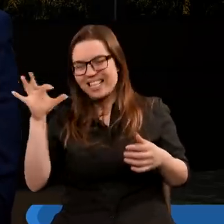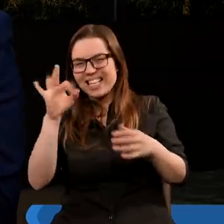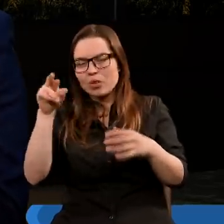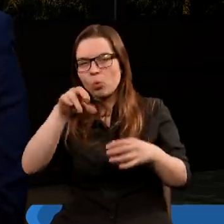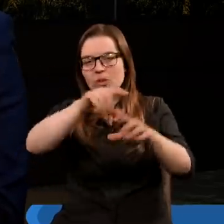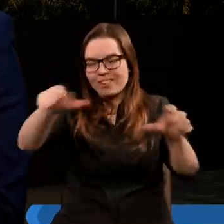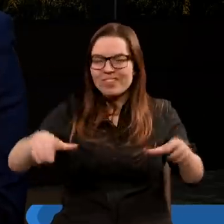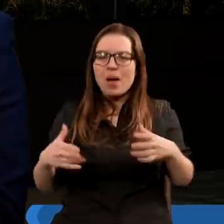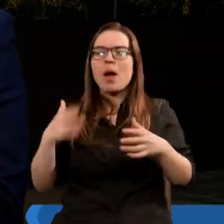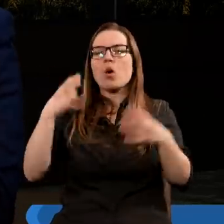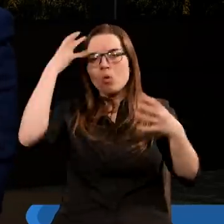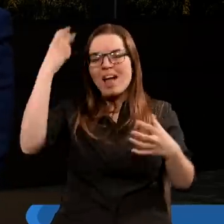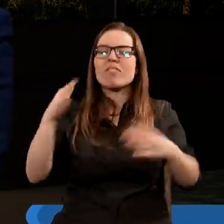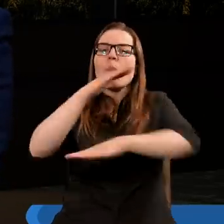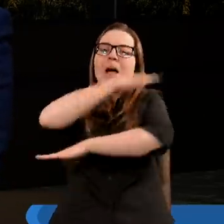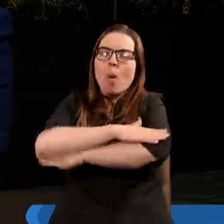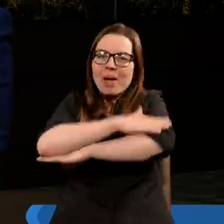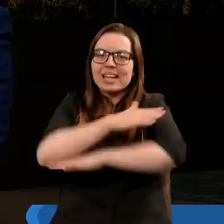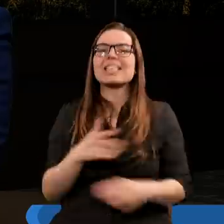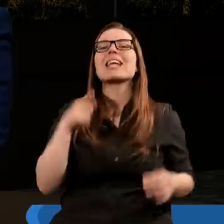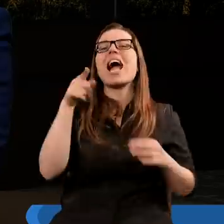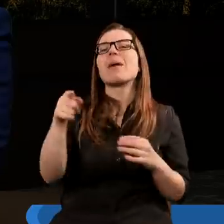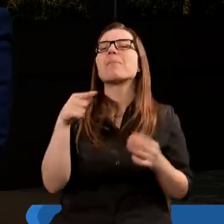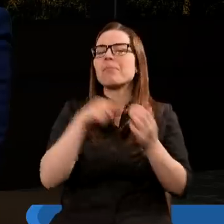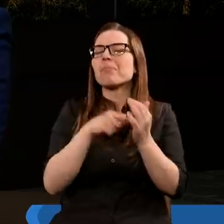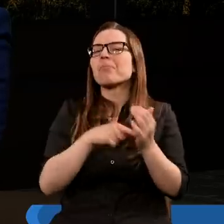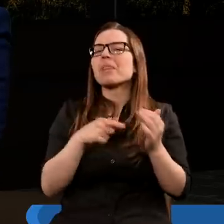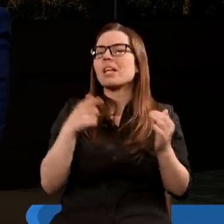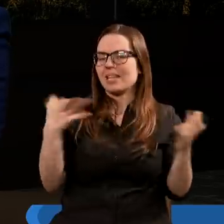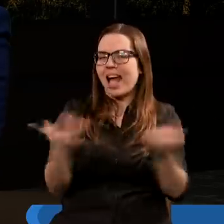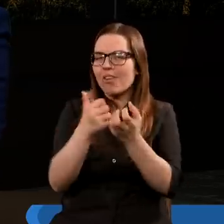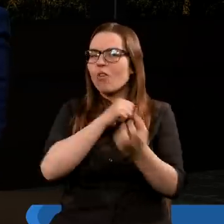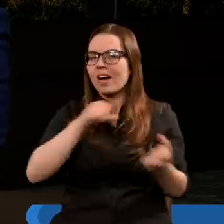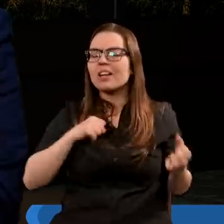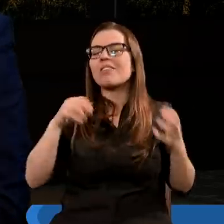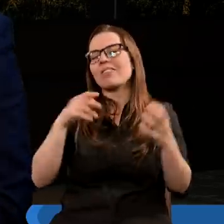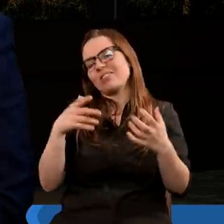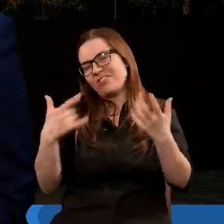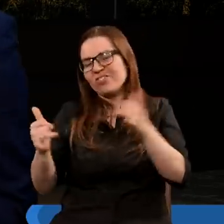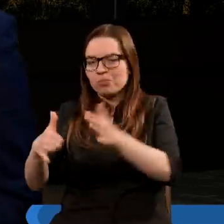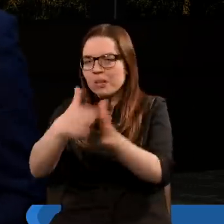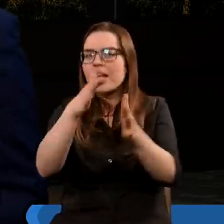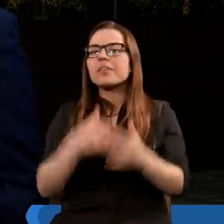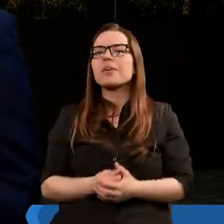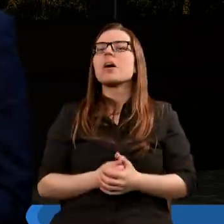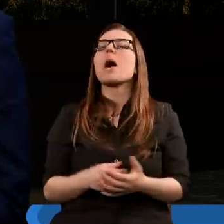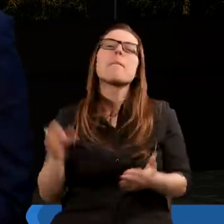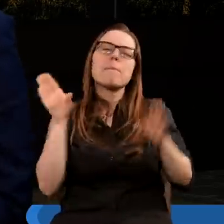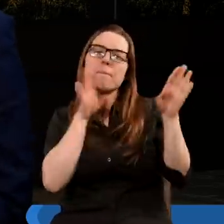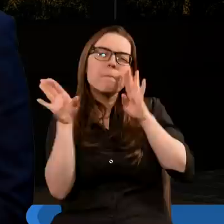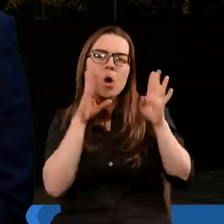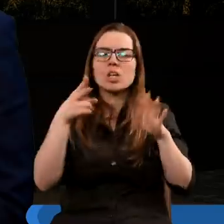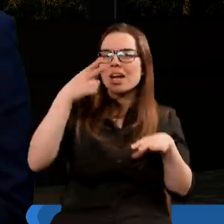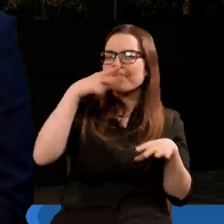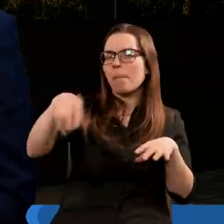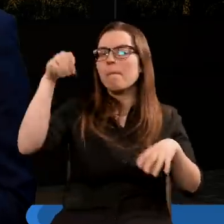czy też jego królestwo medoperskie, właśnie na mapie, kiedy spojrzymy, znajdowało się na wschodzie. Tak? I tutaj podobnie widzimy, że